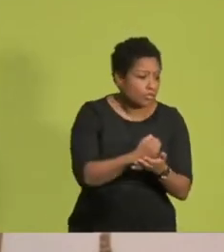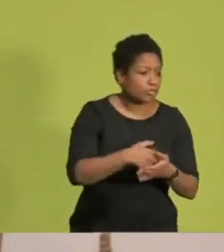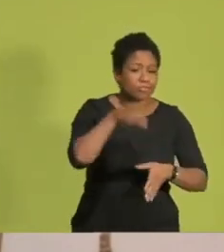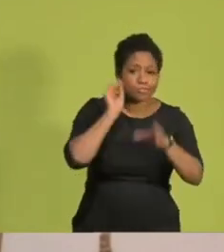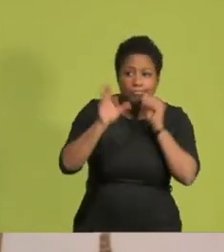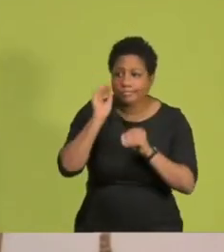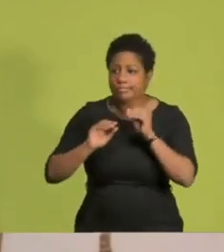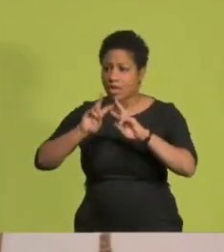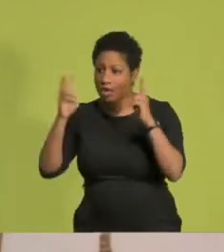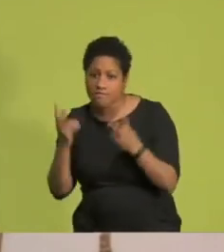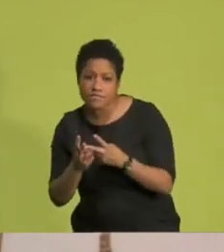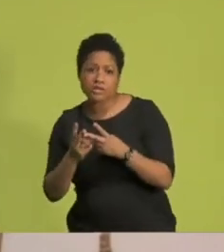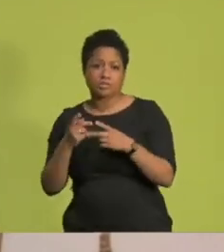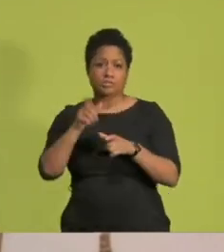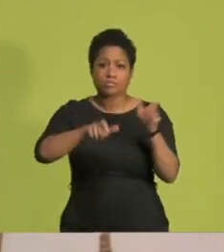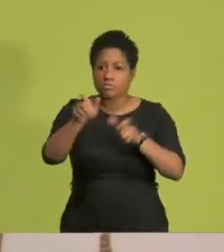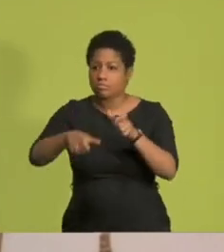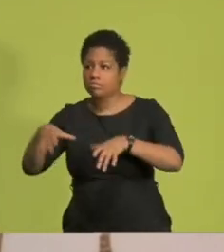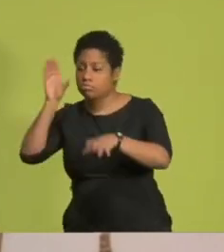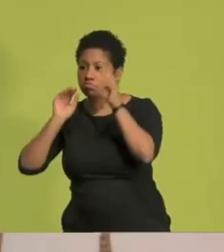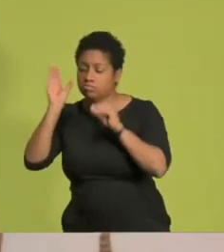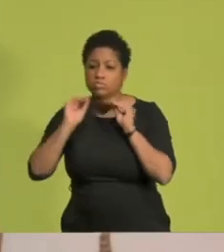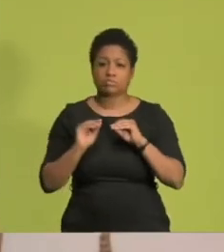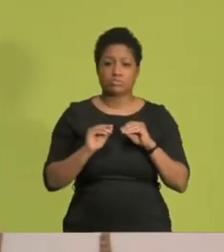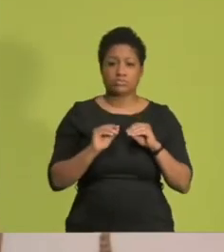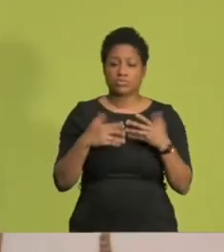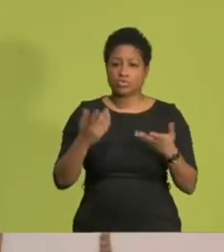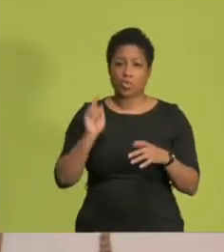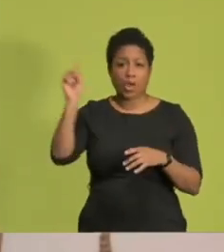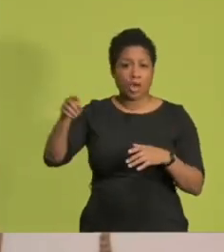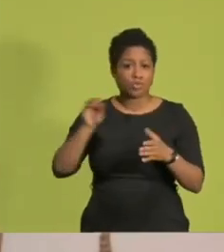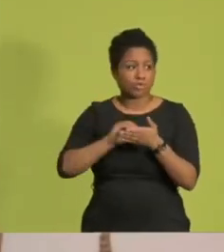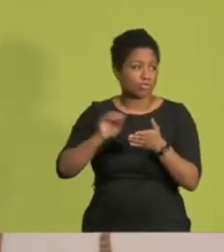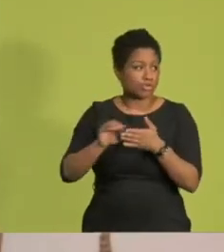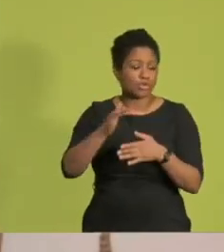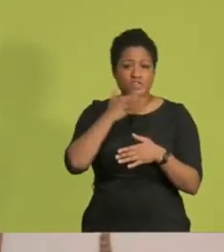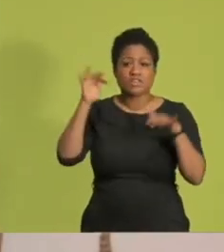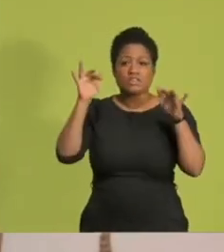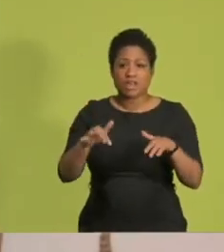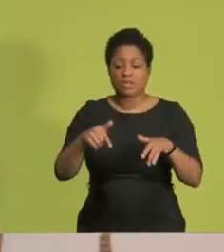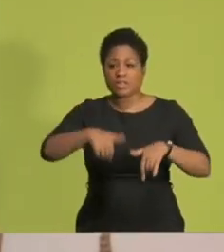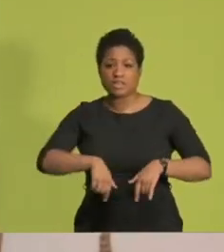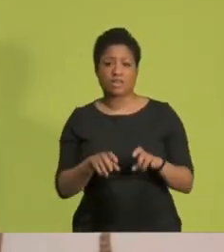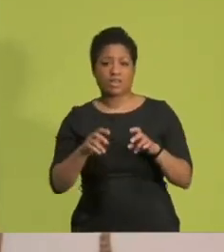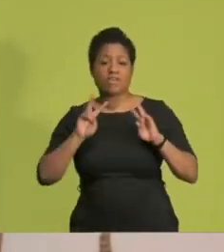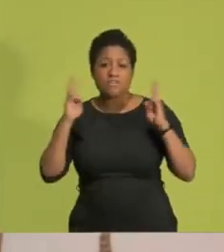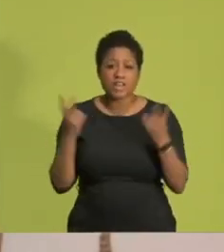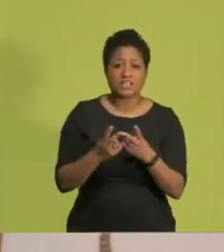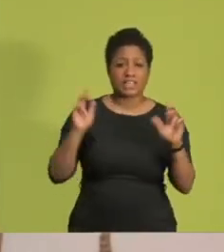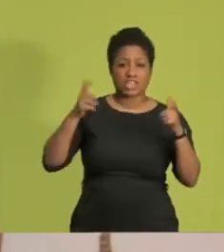Außerschulische Bildungsorte sind es, die heute ausschlaggebend dafür sind, zu begreifen, was in dieser Welt und in dieser Gesellschaft passiert.